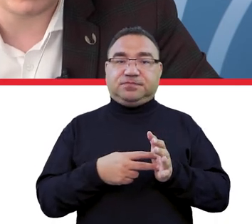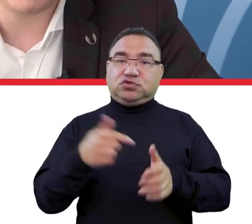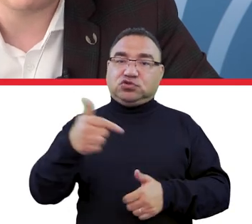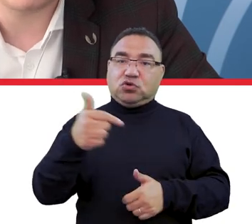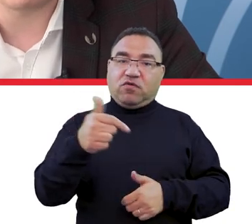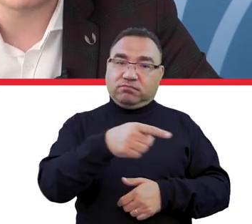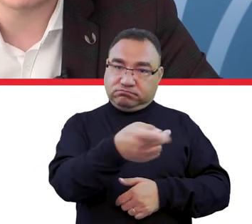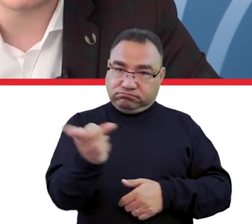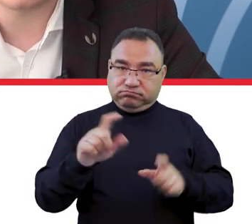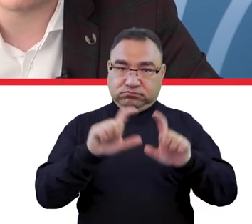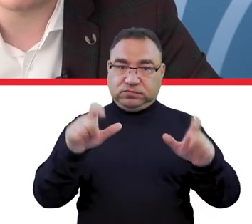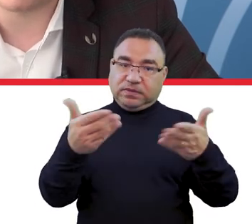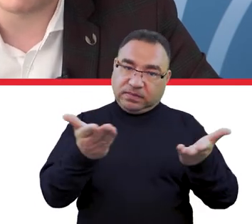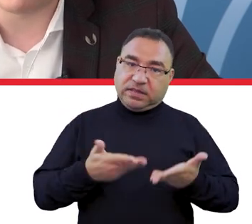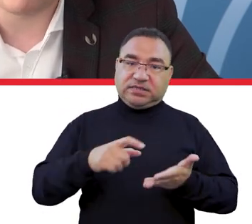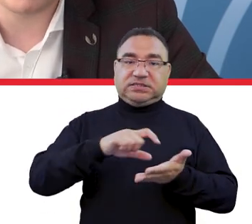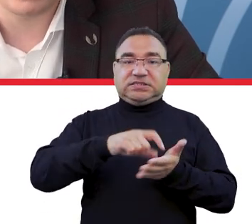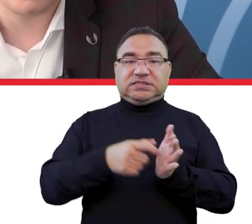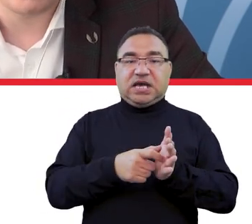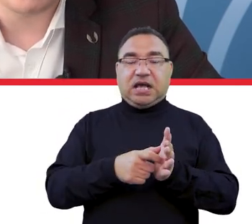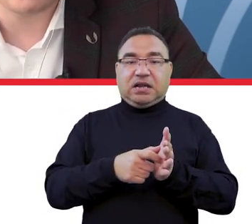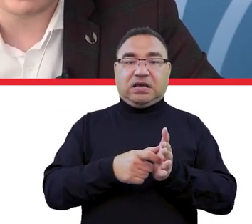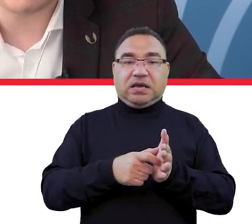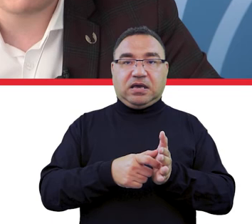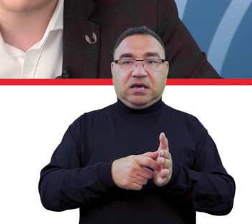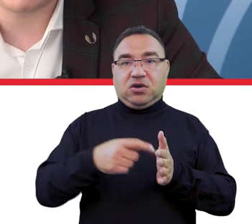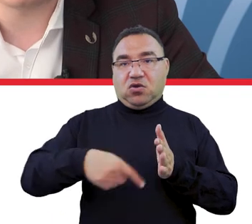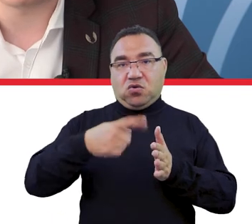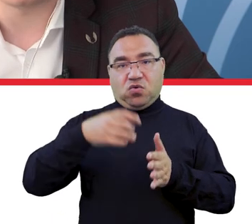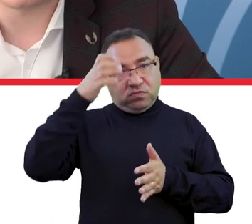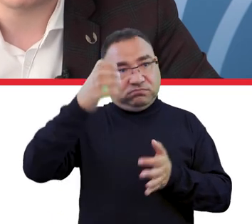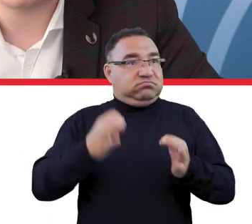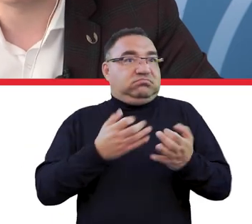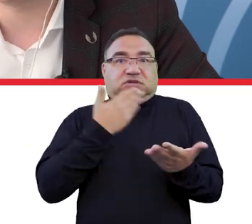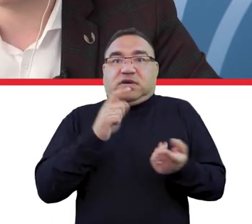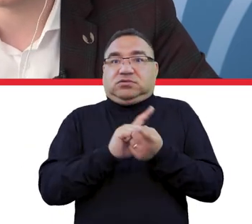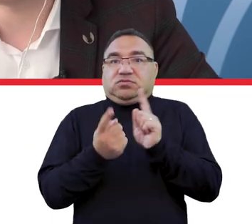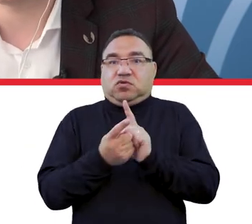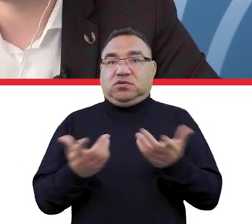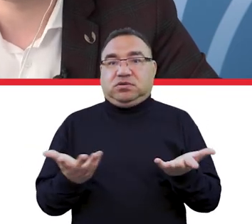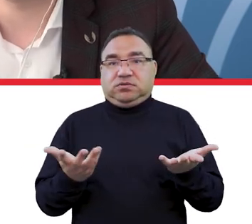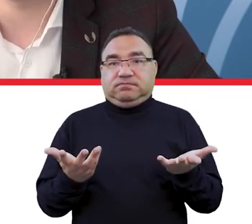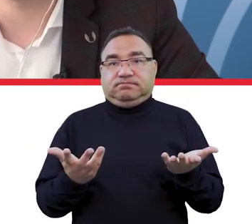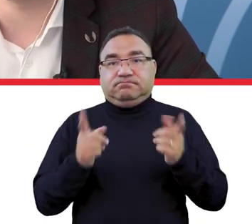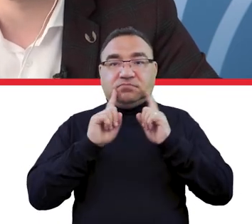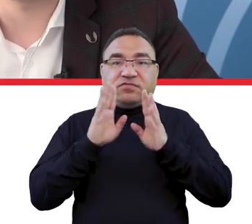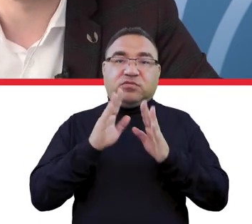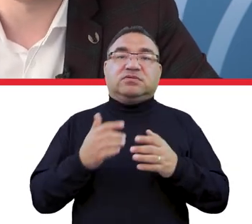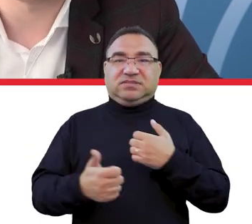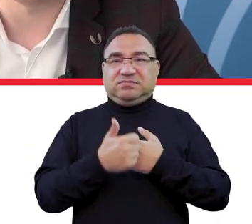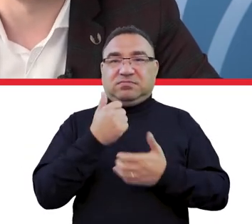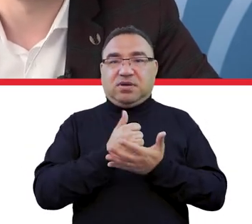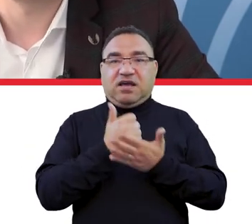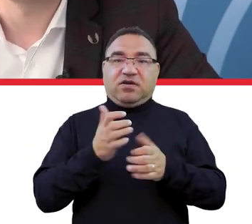uczelnie do udostępnienia sal na działalność koł naukowych? Aktualnie nie mamy gdzie się spotykać. Przypuszczam, że wynika to z obostrzeń